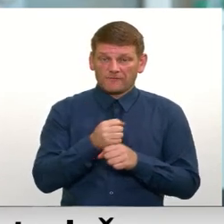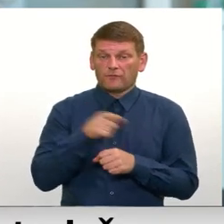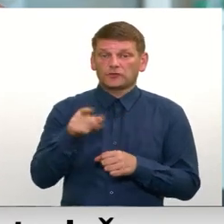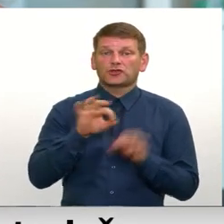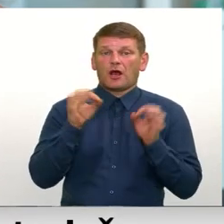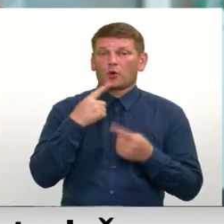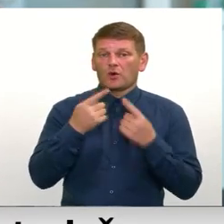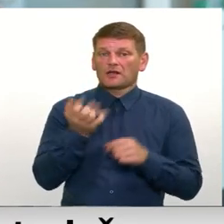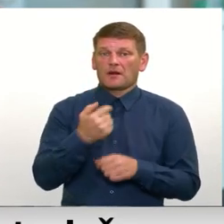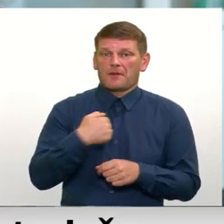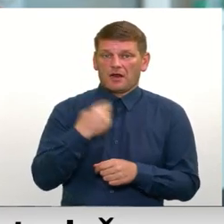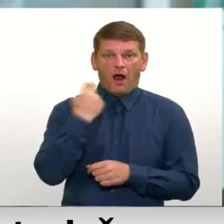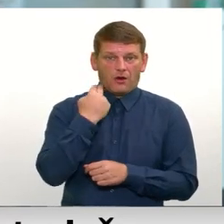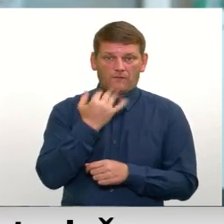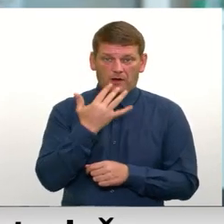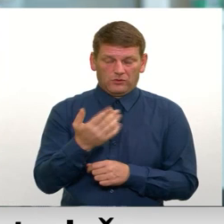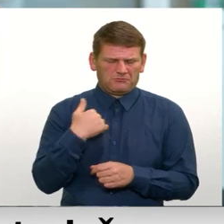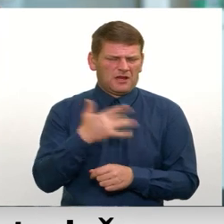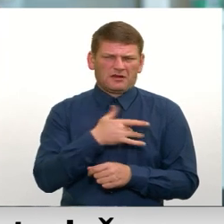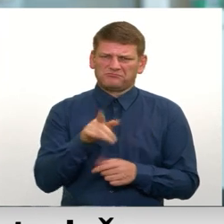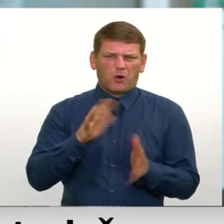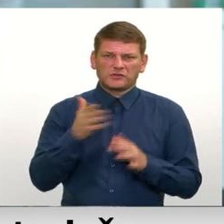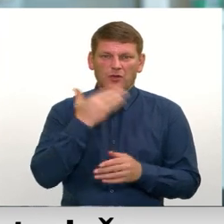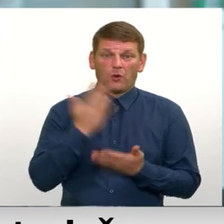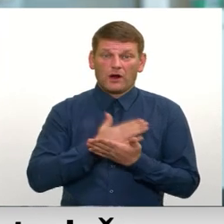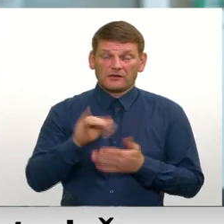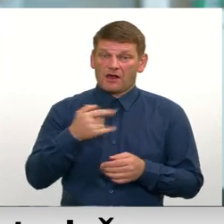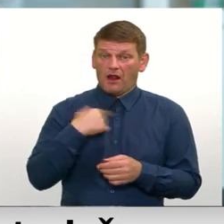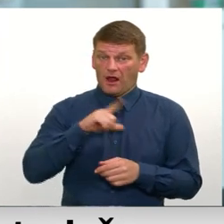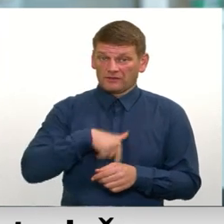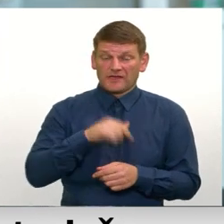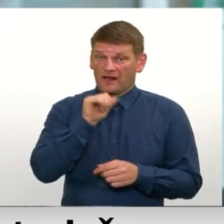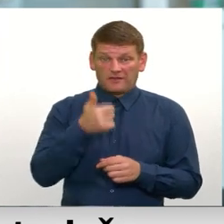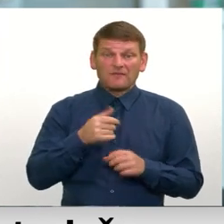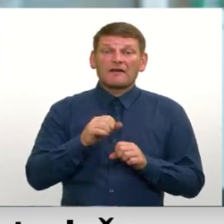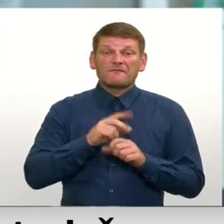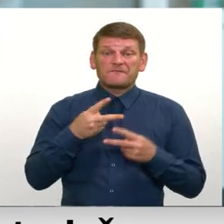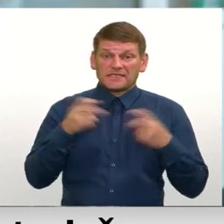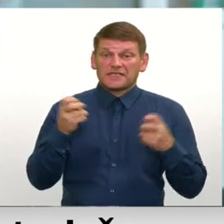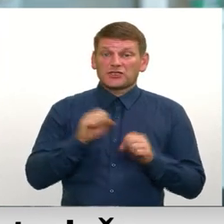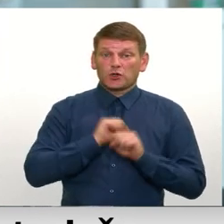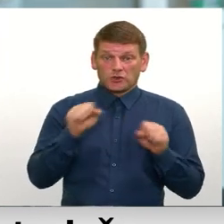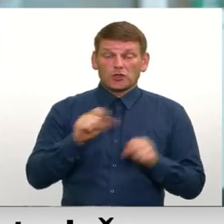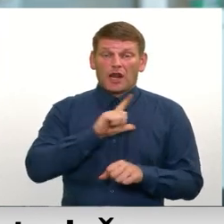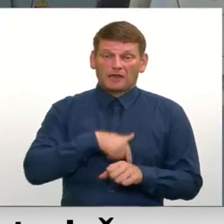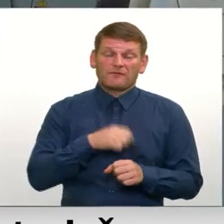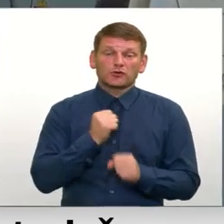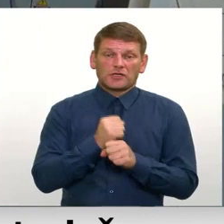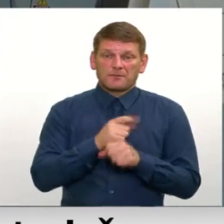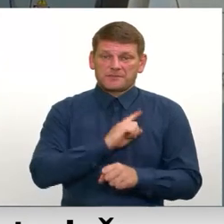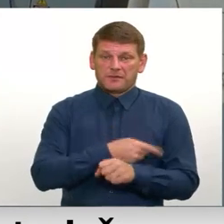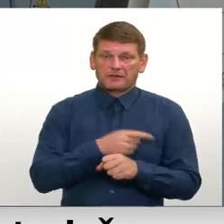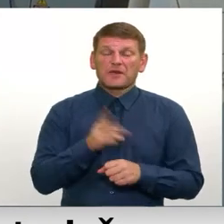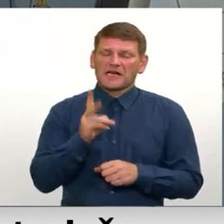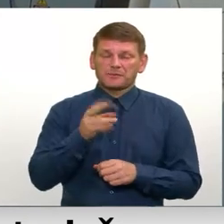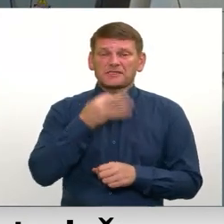angliski. Man jau liekas, ka jā, kaut kas nav kārtībā, ja mēs Latvijā nevaram viesnīcā nodrošināt latviešu darbu spēku. Kaspars